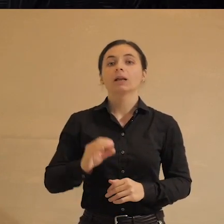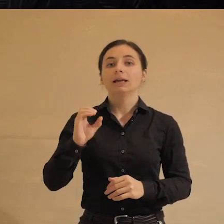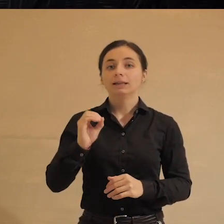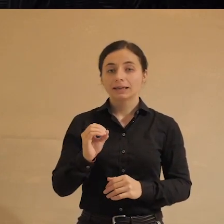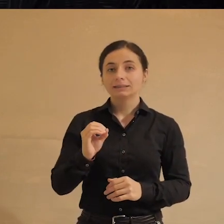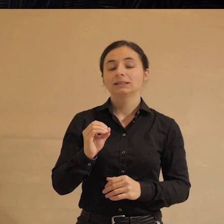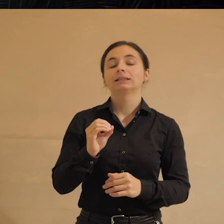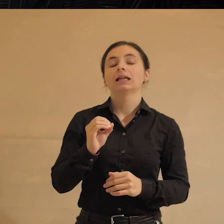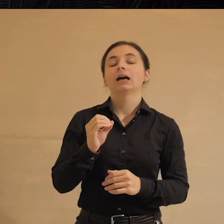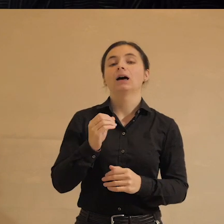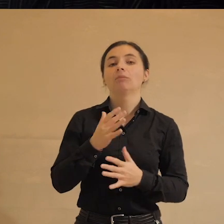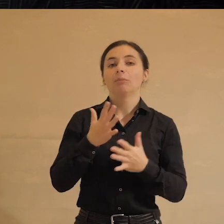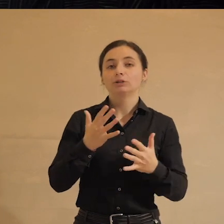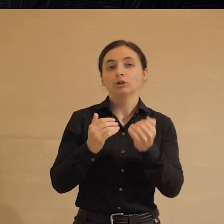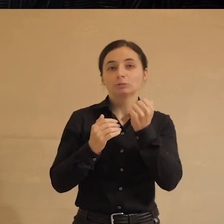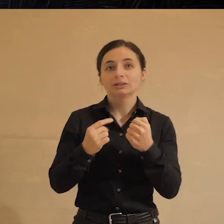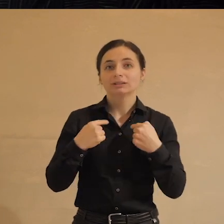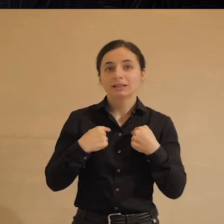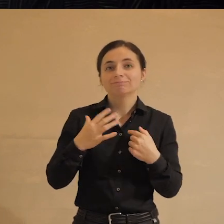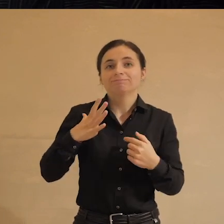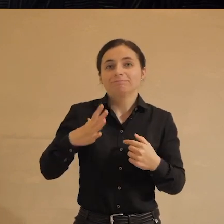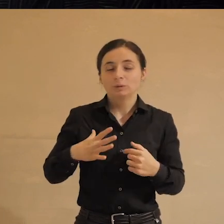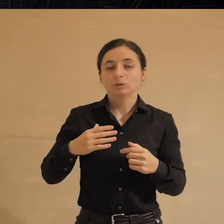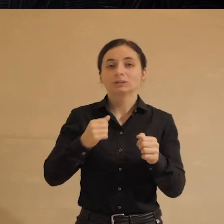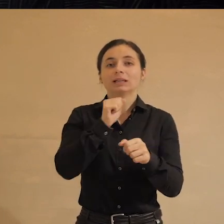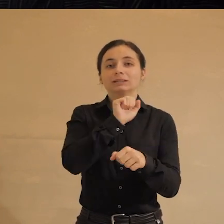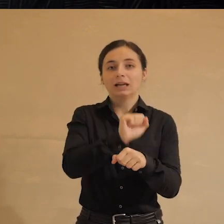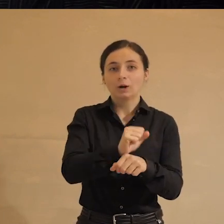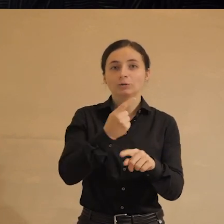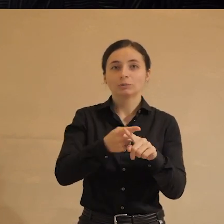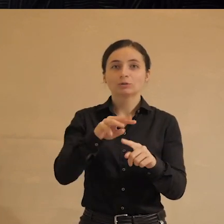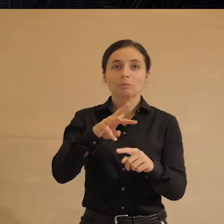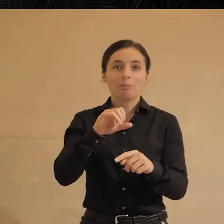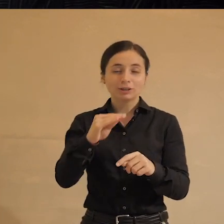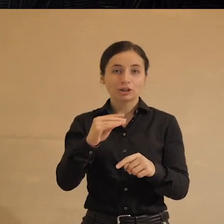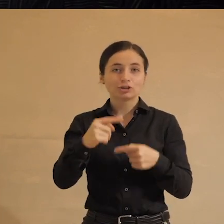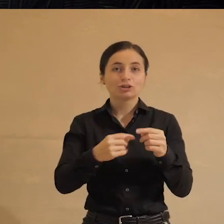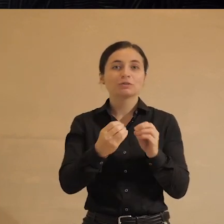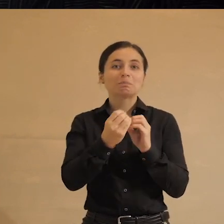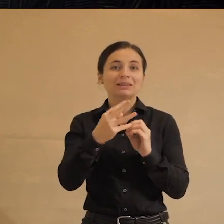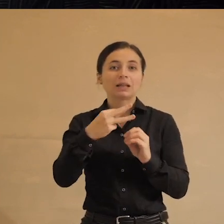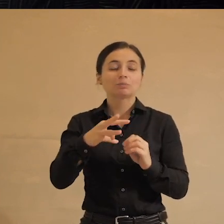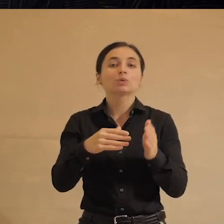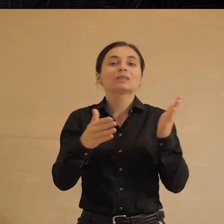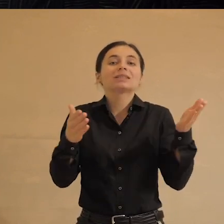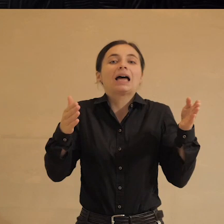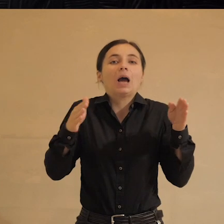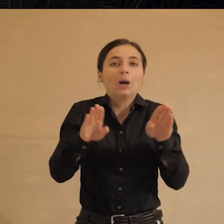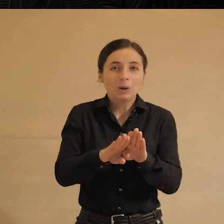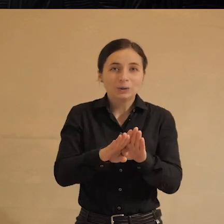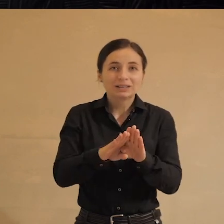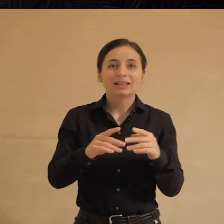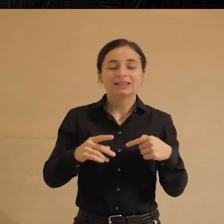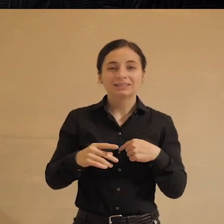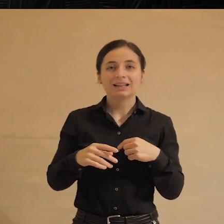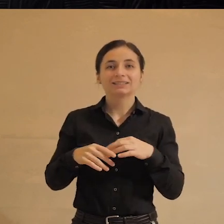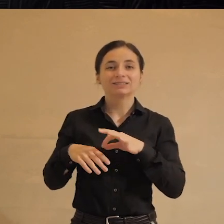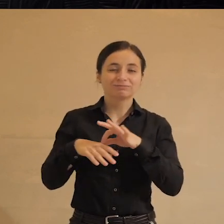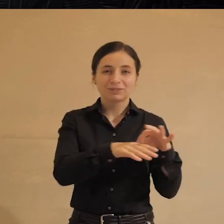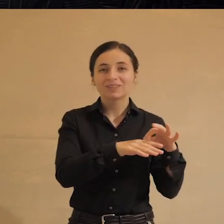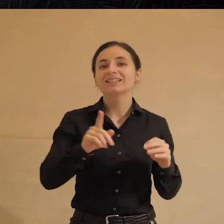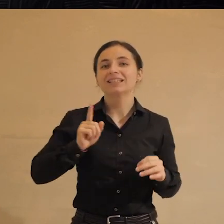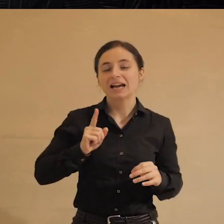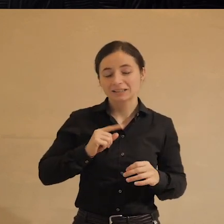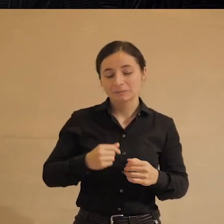Екатерина, большое спасибо. Я боюсь, что нам придется закончить на этом, потому что мы, они же через 15 минут закроются. Так, и нас всех выедет отсюда охрана. Увы,